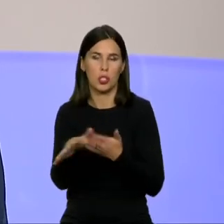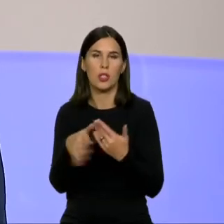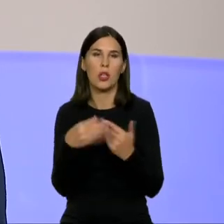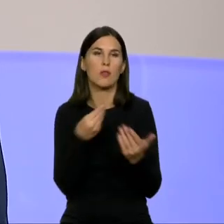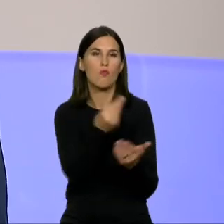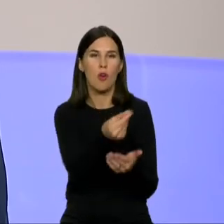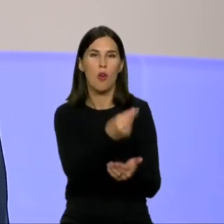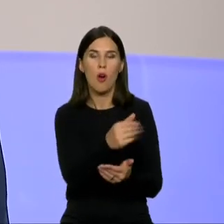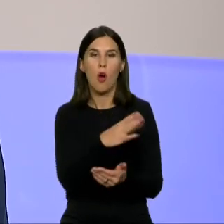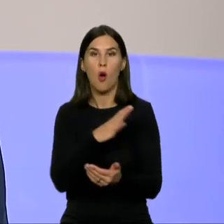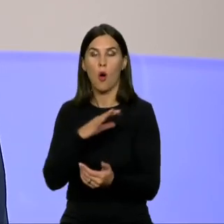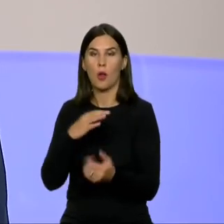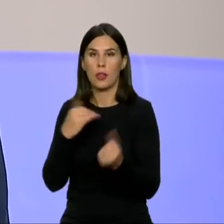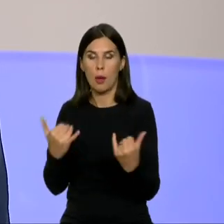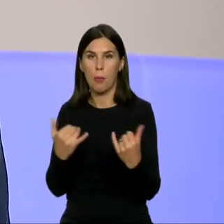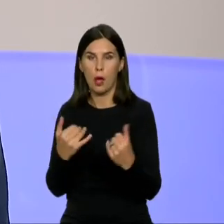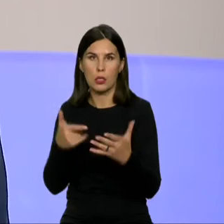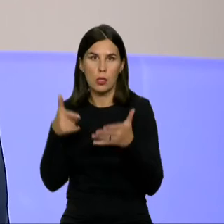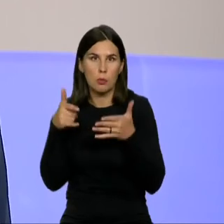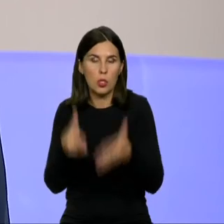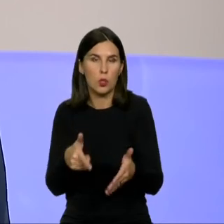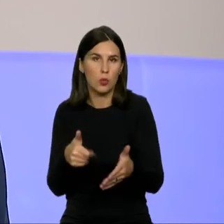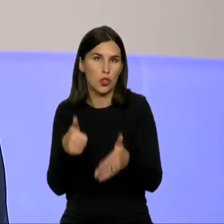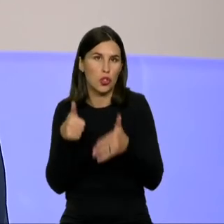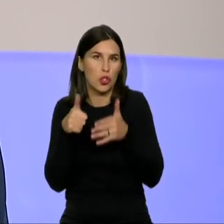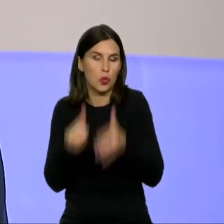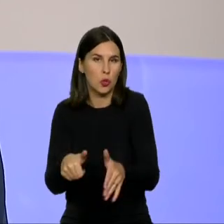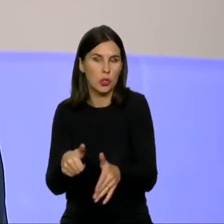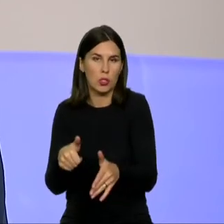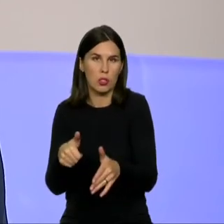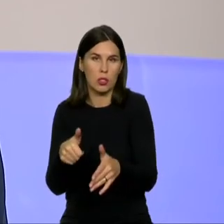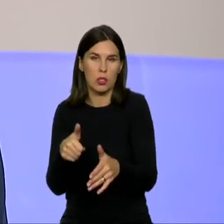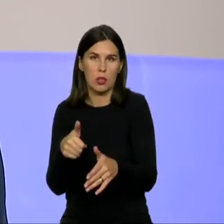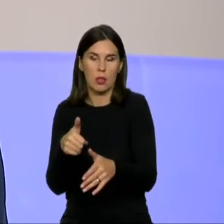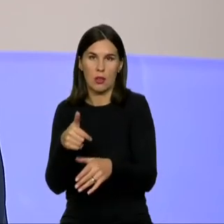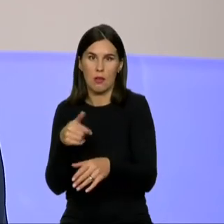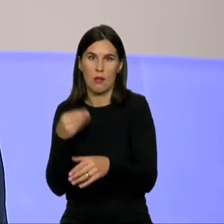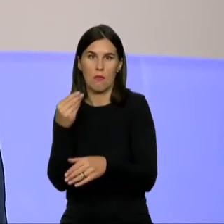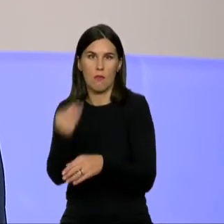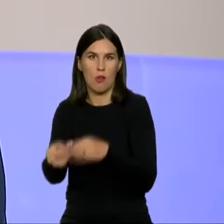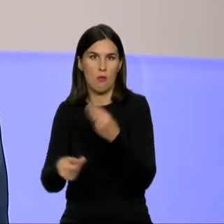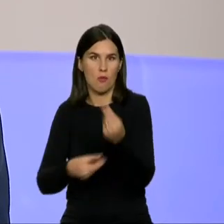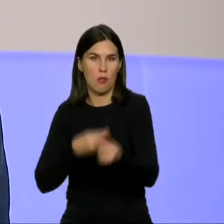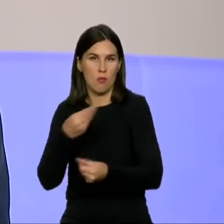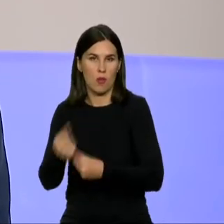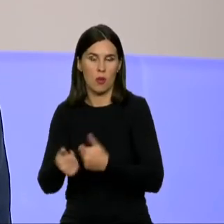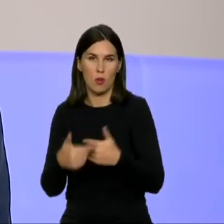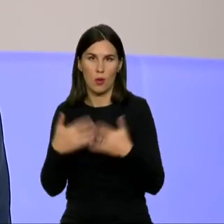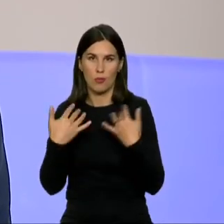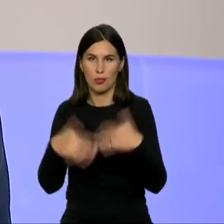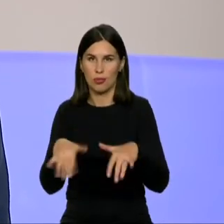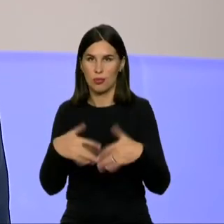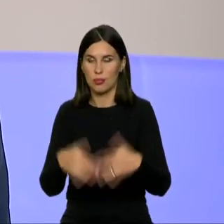per mėnesį. Tai yra labai didelis paaugimas ir man atrodo, kad jeigu mes norime